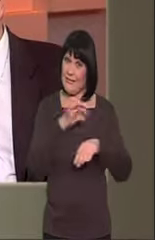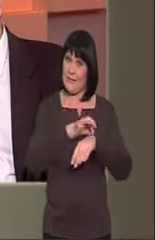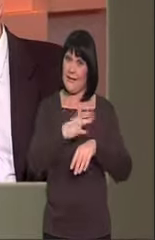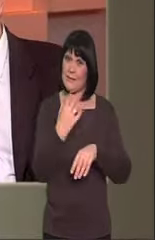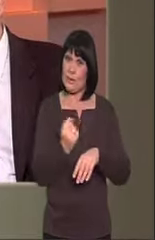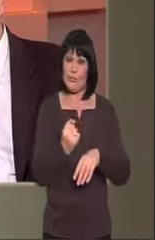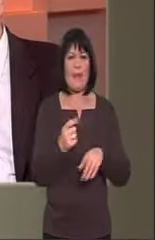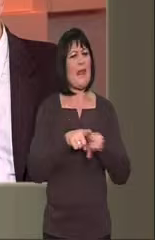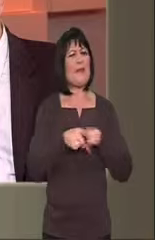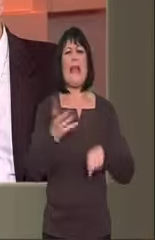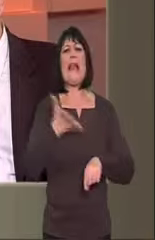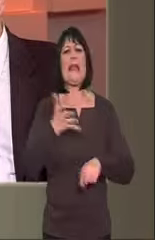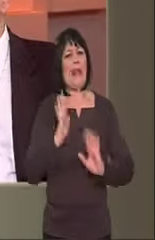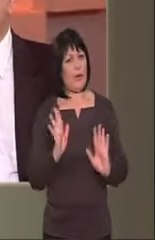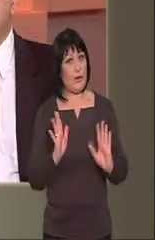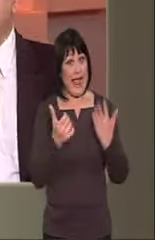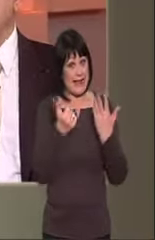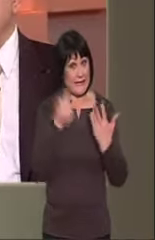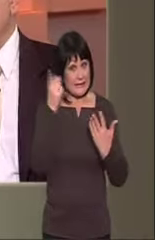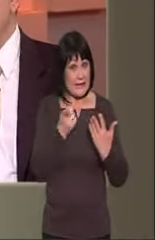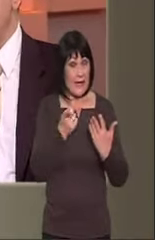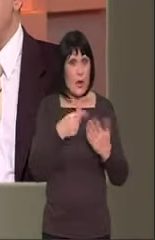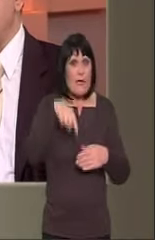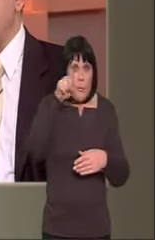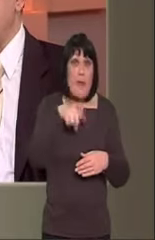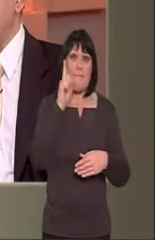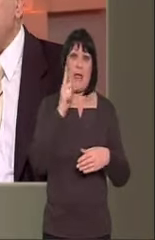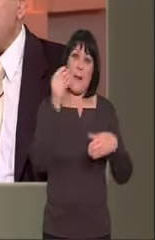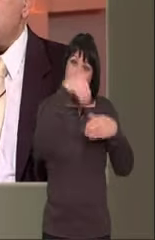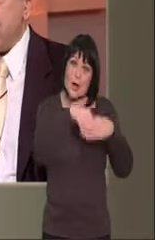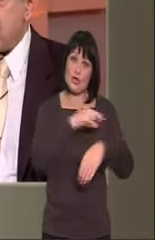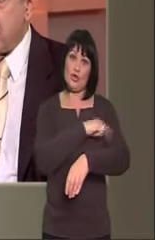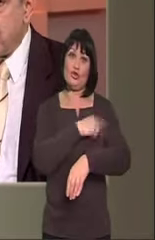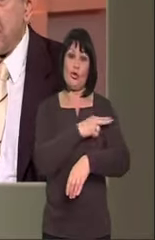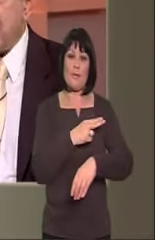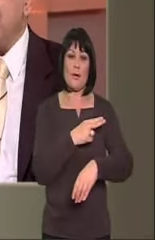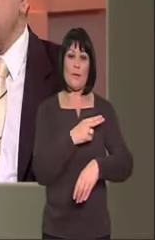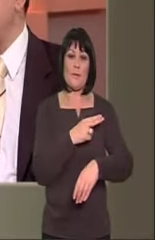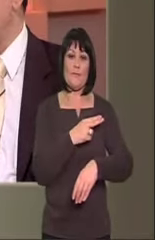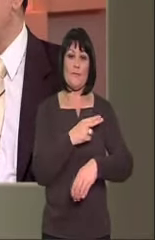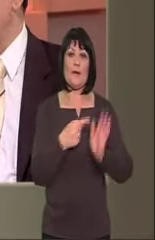ανεξαρτήτως ηλικίας που νοσηλεύονται έστω και μία μέρα στο νοσοκομείο παρουσιάζουν έστω και μία εκδήλωση κατάθλιψης.